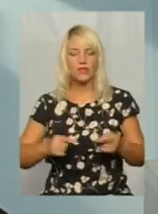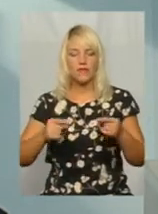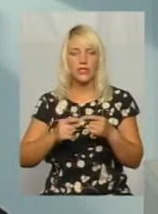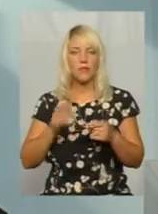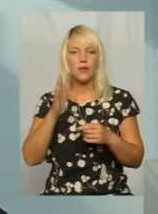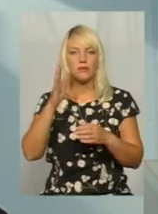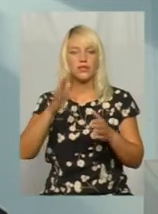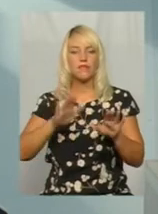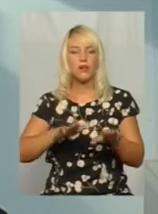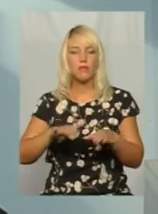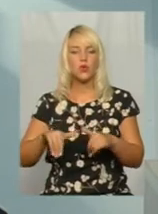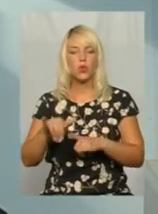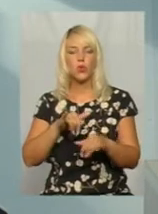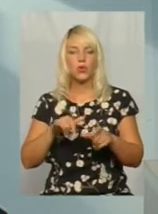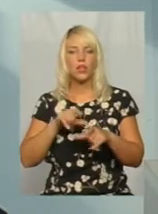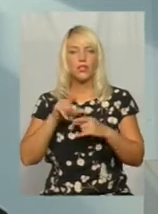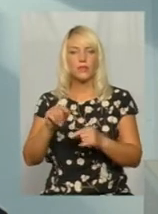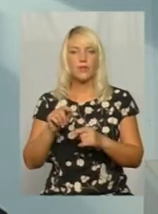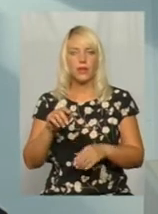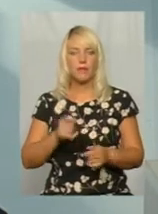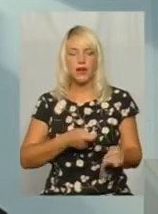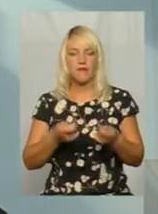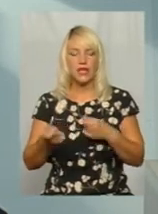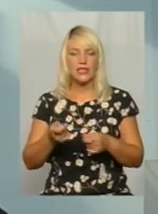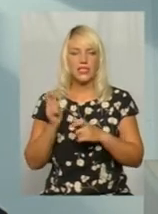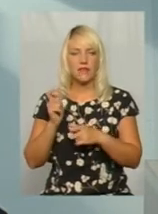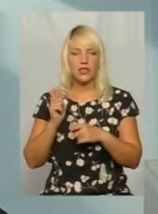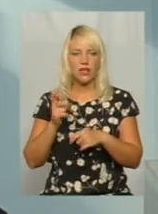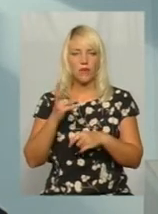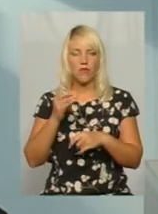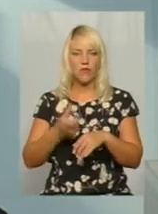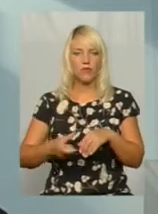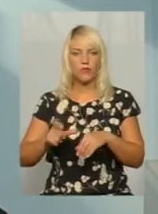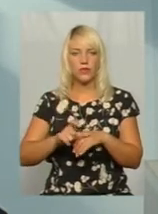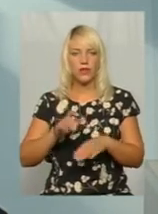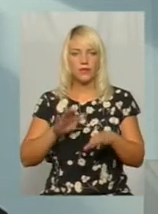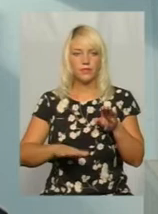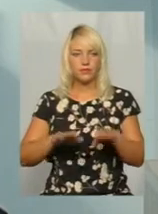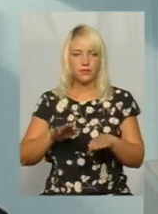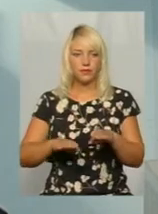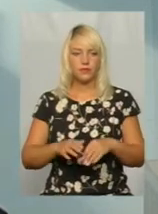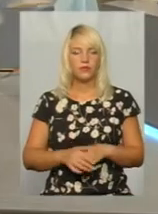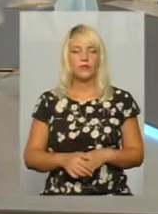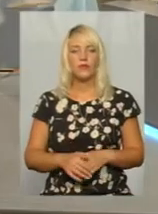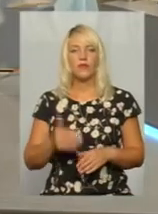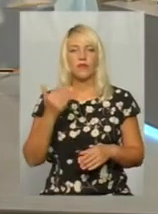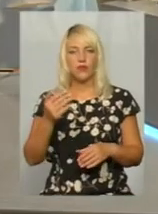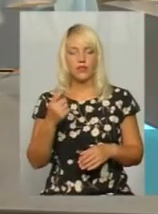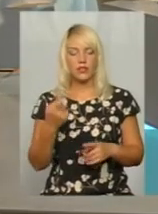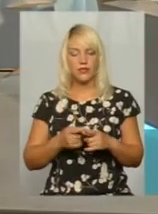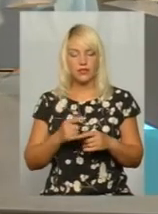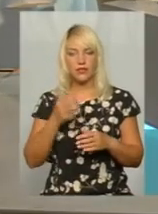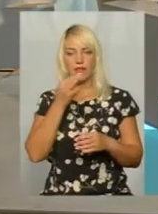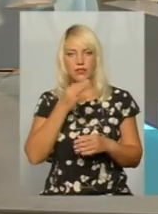місць, куди здійснюється перевезення вантажів з перевищенням габаритно-вагових параметрів. Скажіть, а це єдиний випадок,